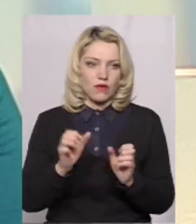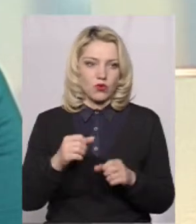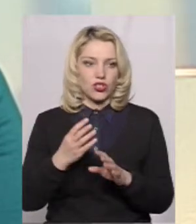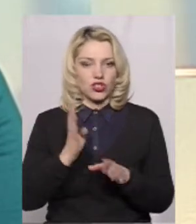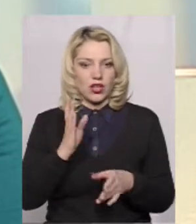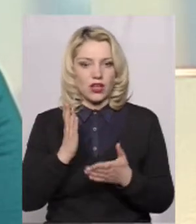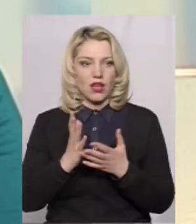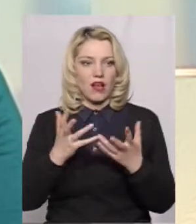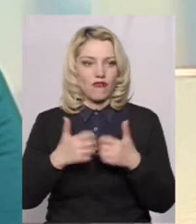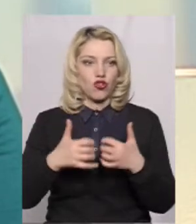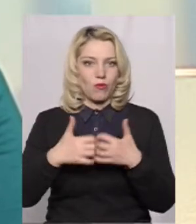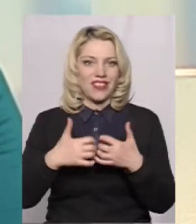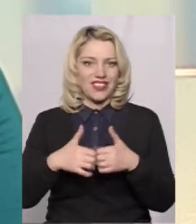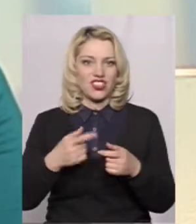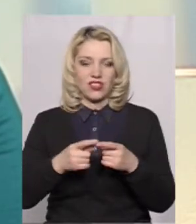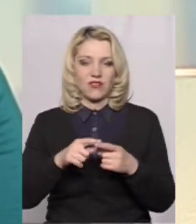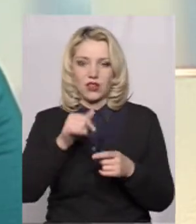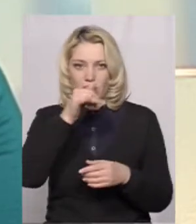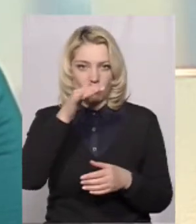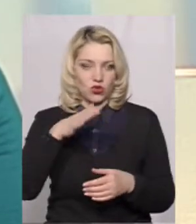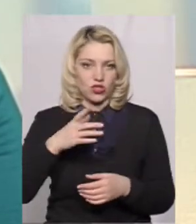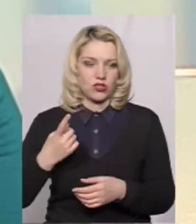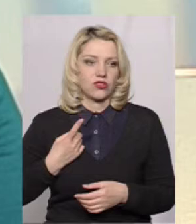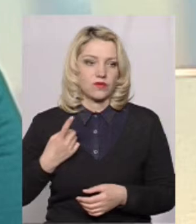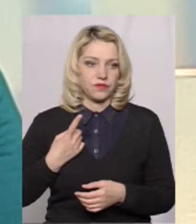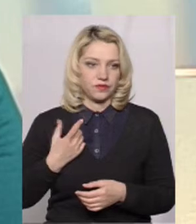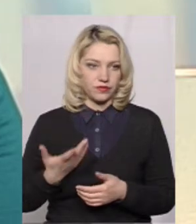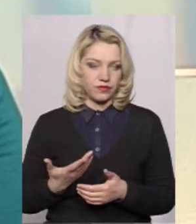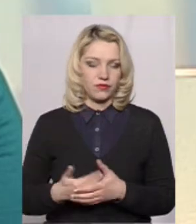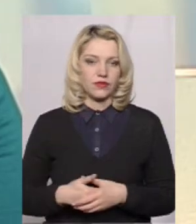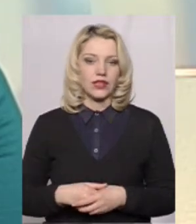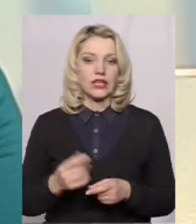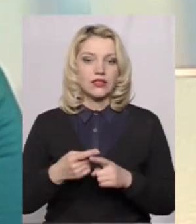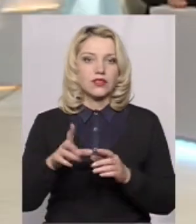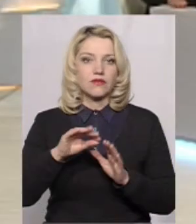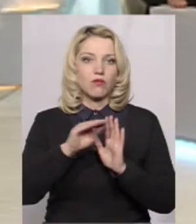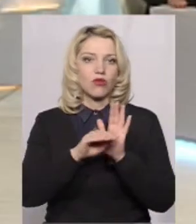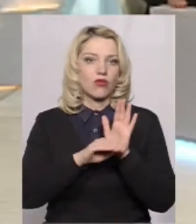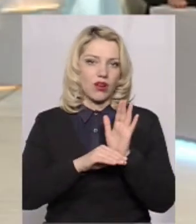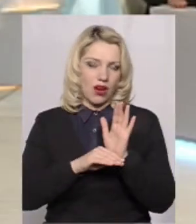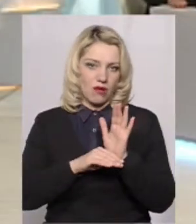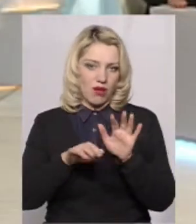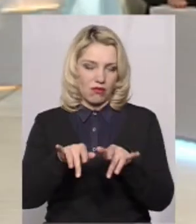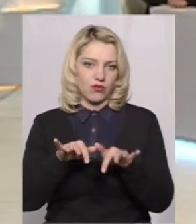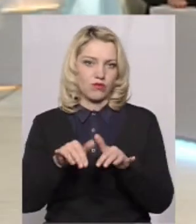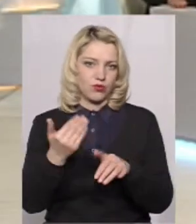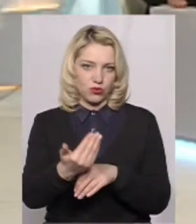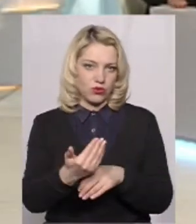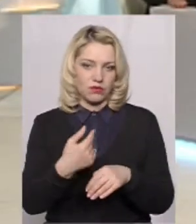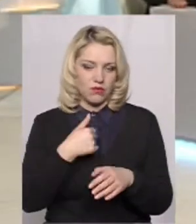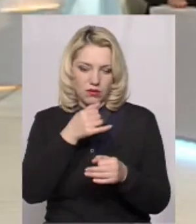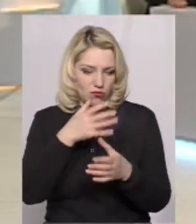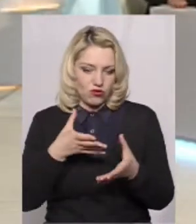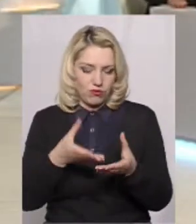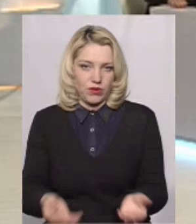Черга є автоматична і вона не може контролювати Це все програма, прописана програма таким чином, що… що ми не